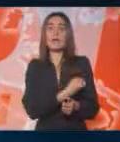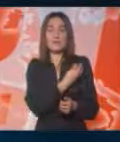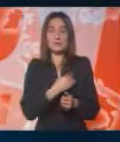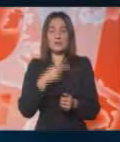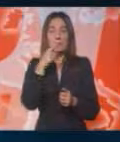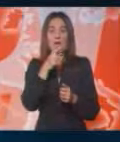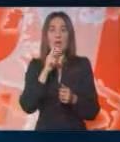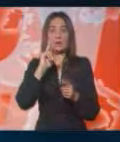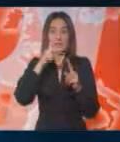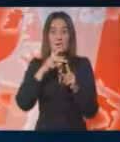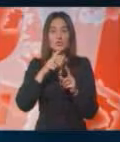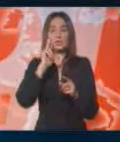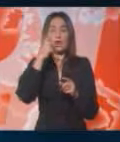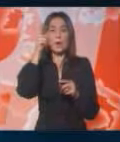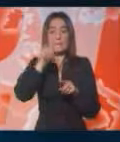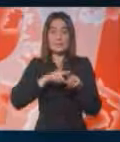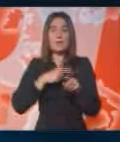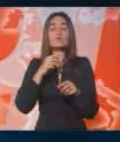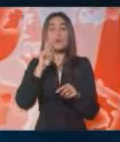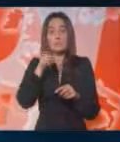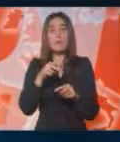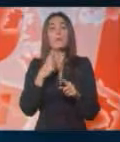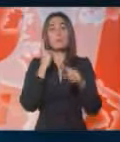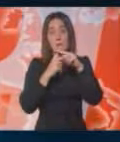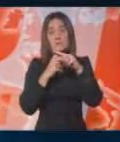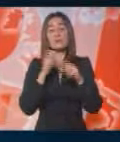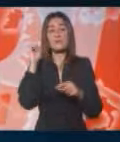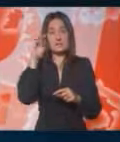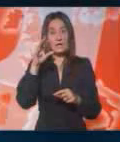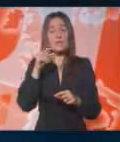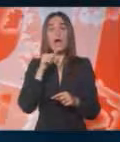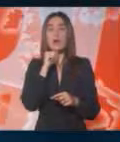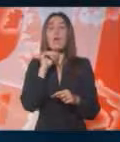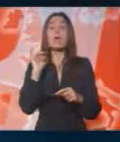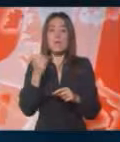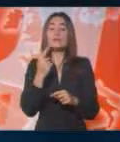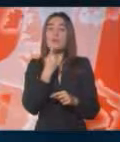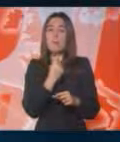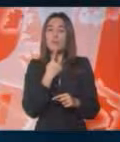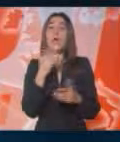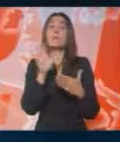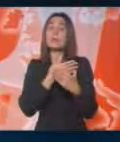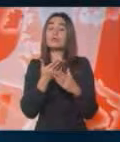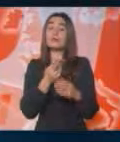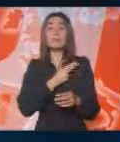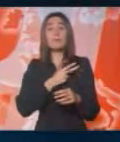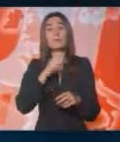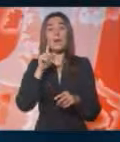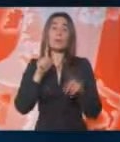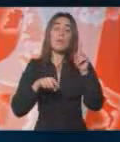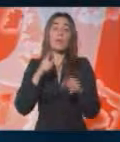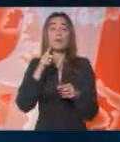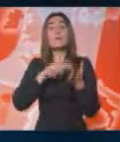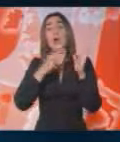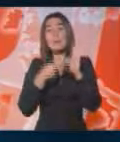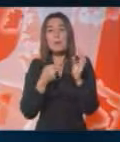tekst u taj trećem tromeseću ima neke pozitivne signale. Jeste povoljna, međutim imamo nekih metodoloških problema.